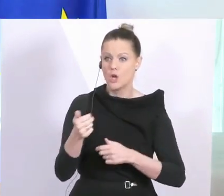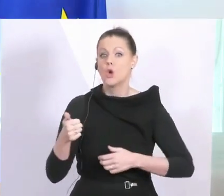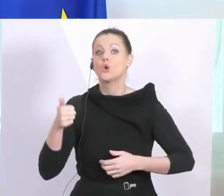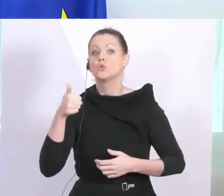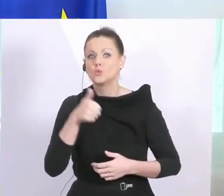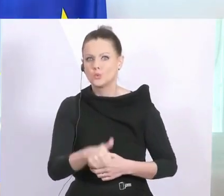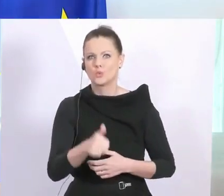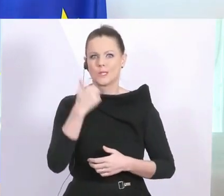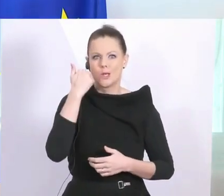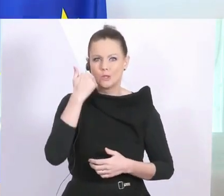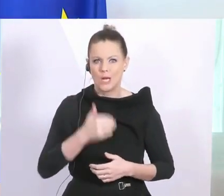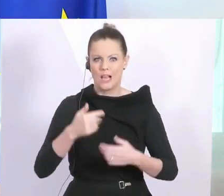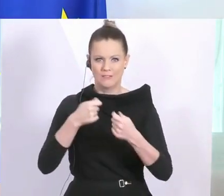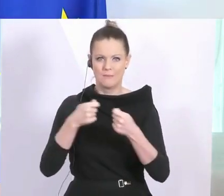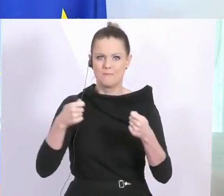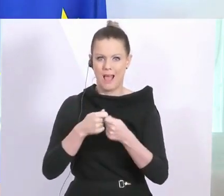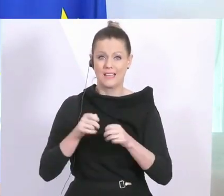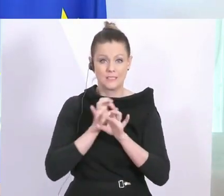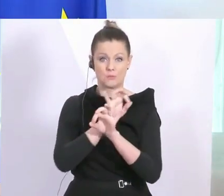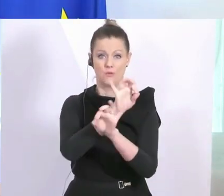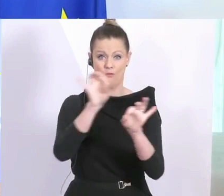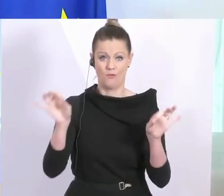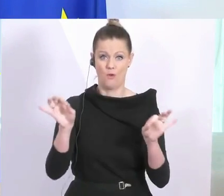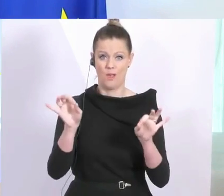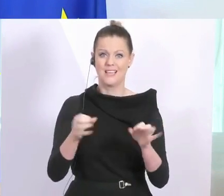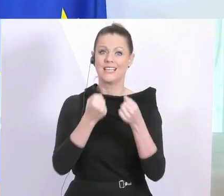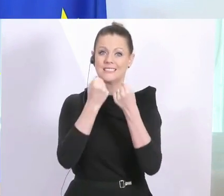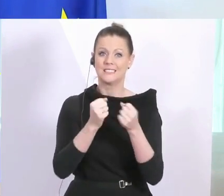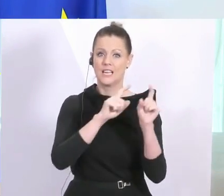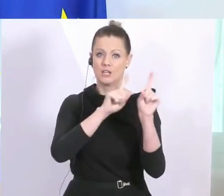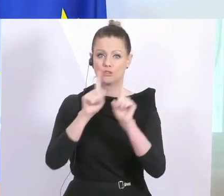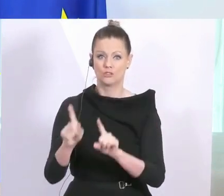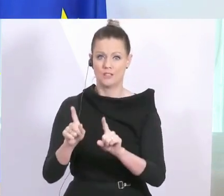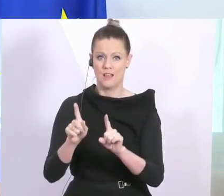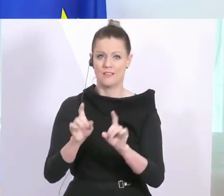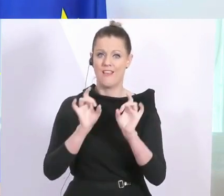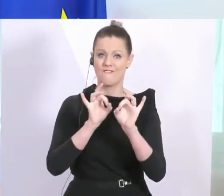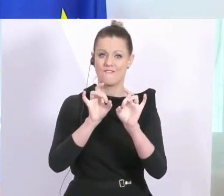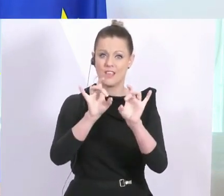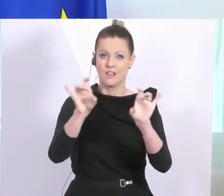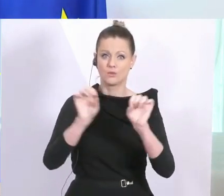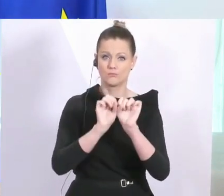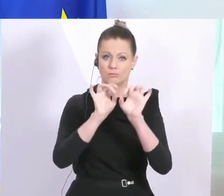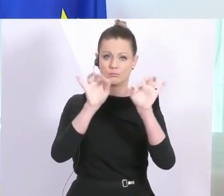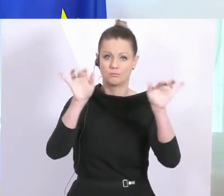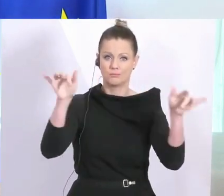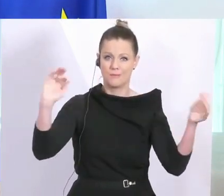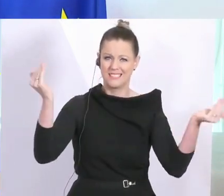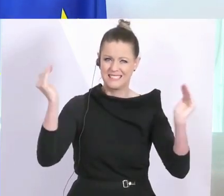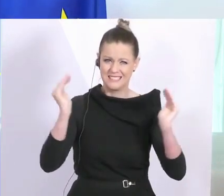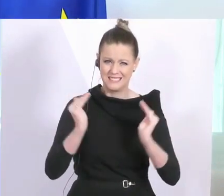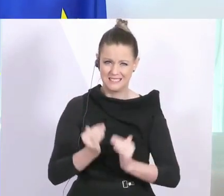verschärfte Maßnahme, um sicherzustellen, dass wir die Ausbreitung stärker noch reduzieren können.